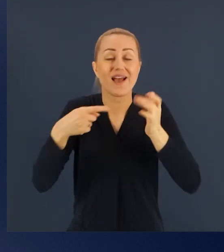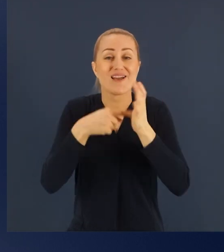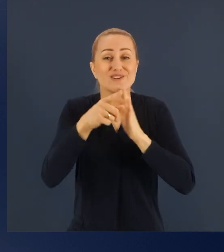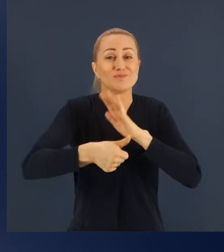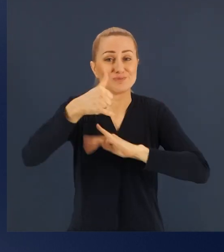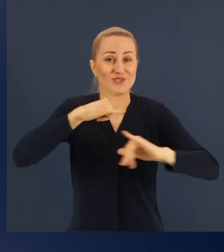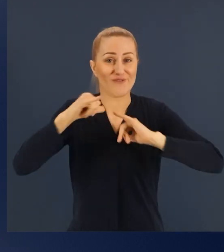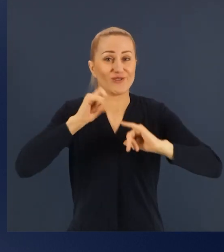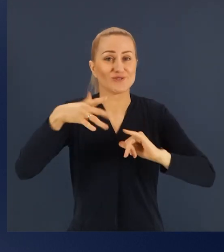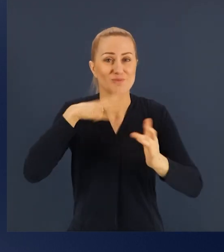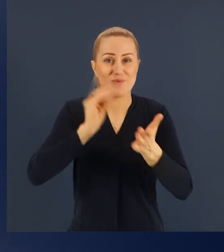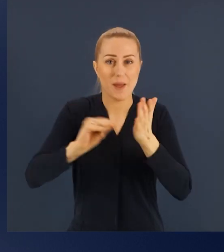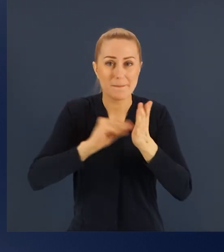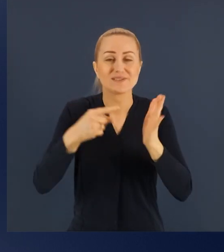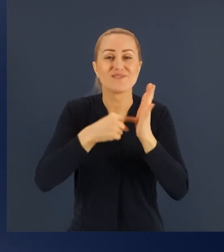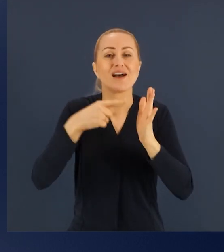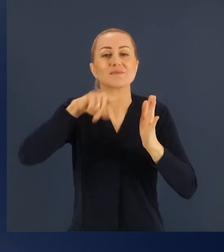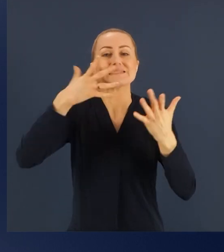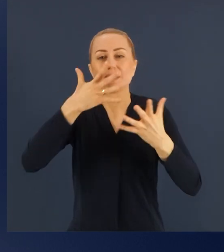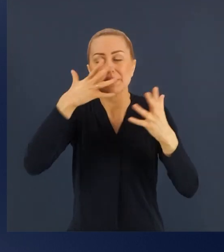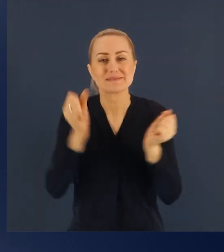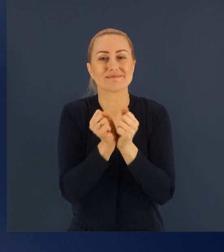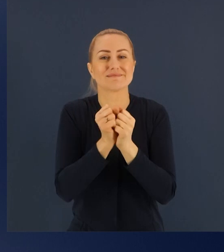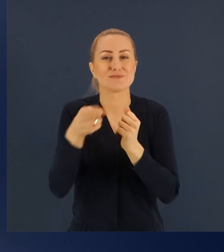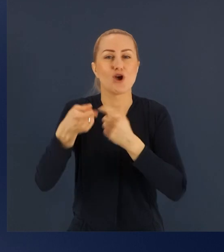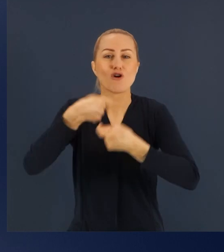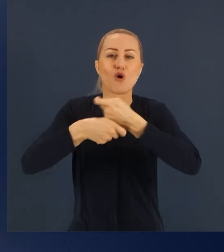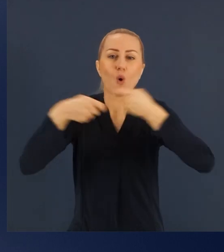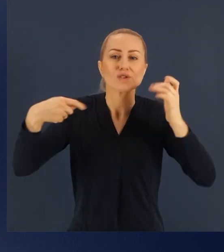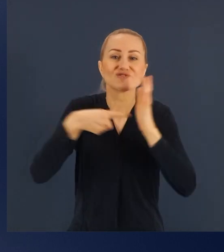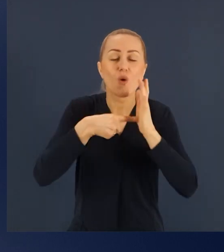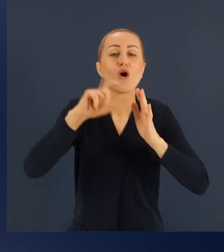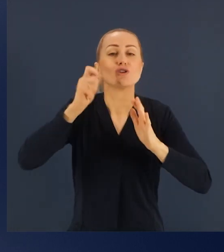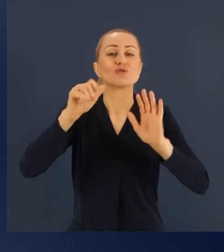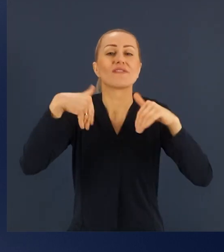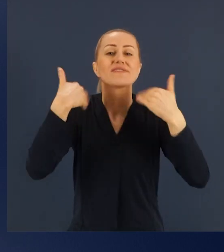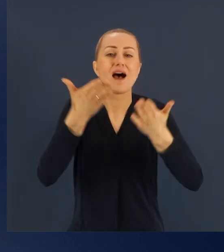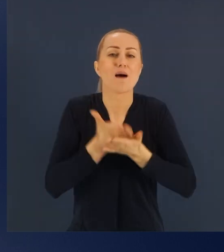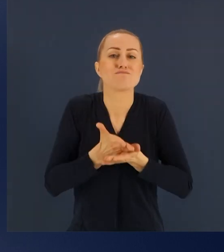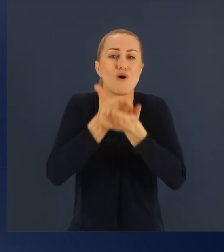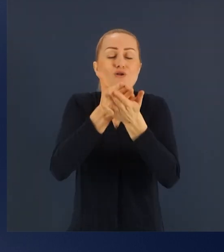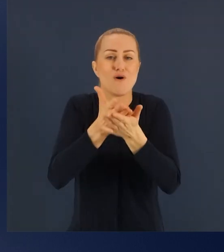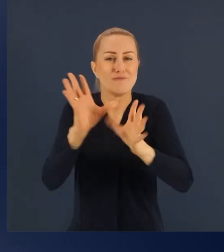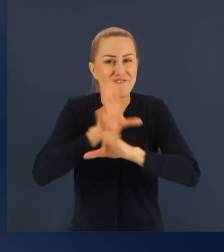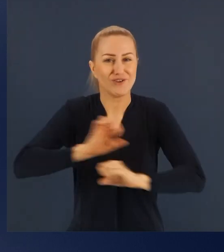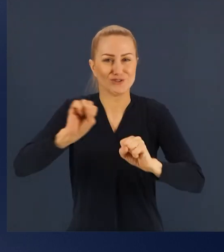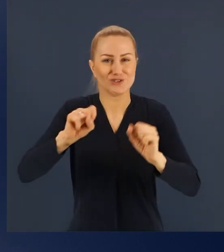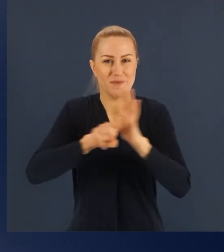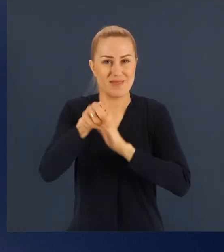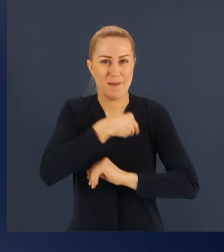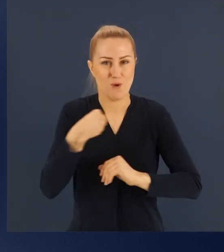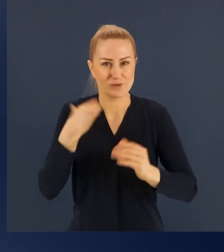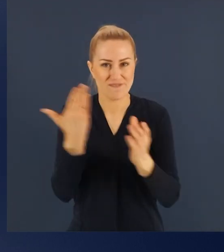pomogą przetrwać polskim firmom, przetrwać polskim przedsiębiorcom, a następnie najszybciej, jak to tylko będzie